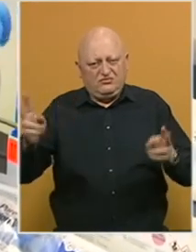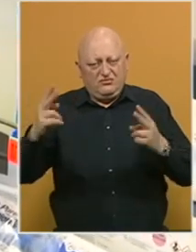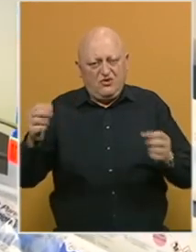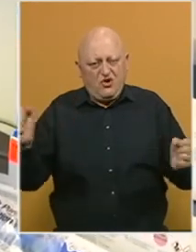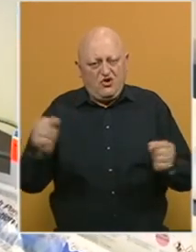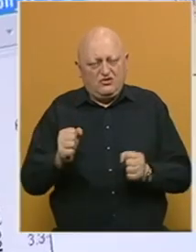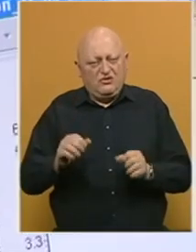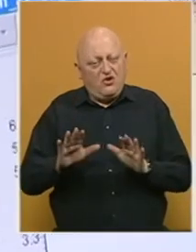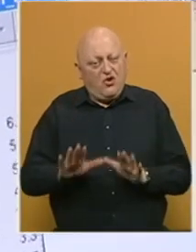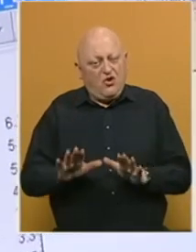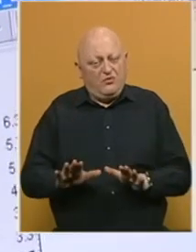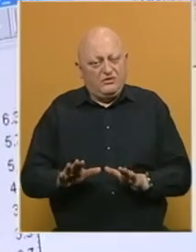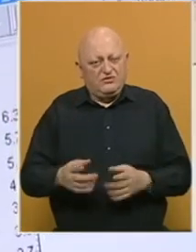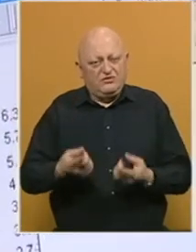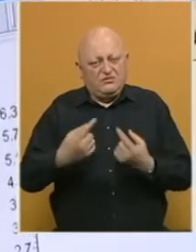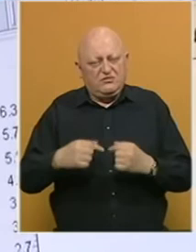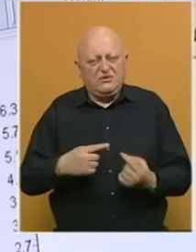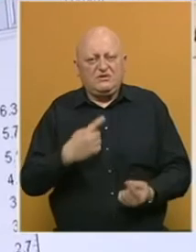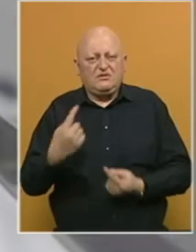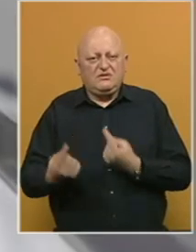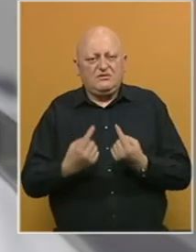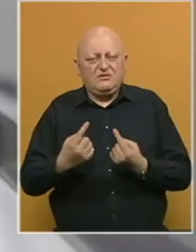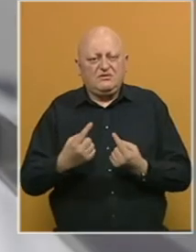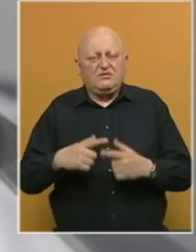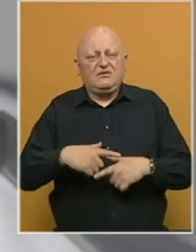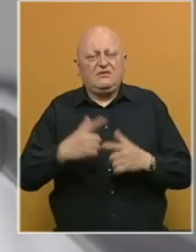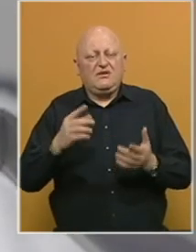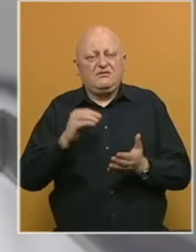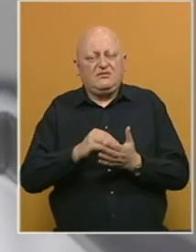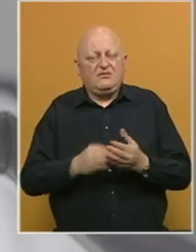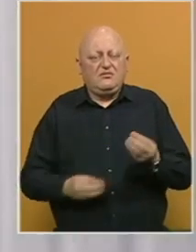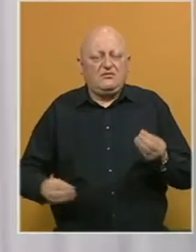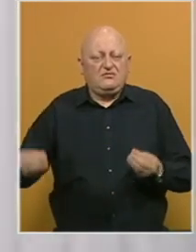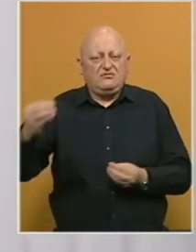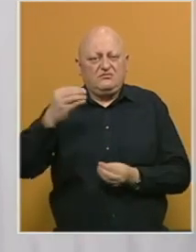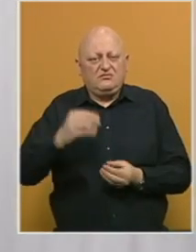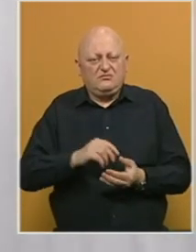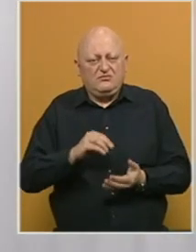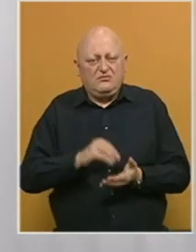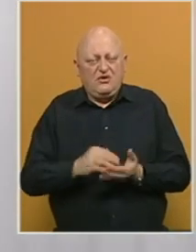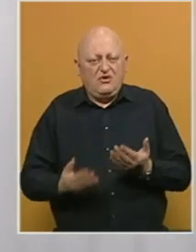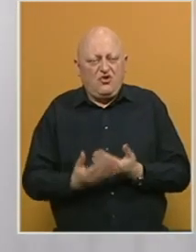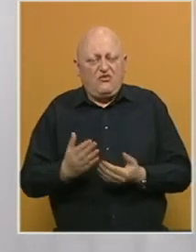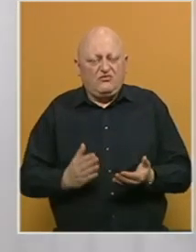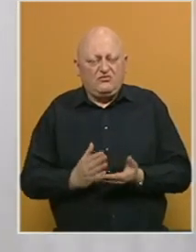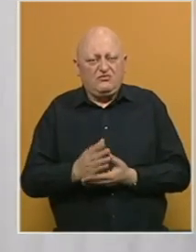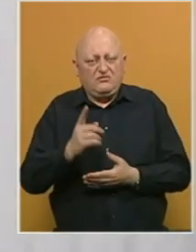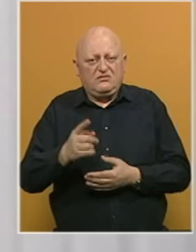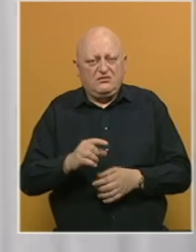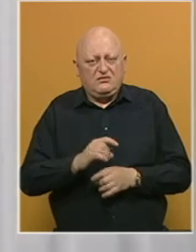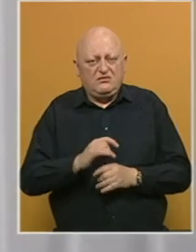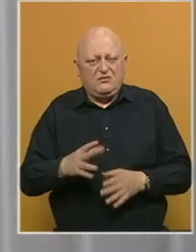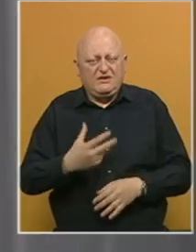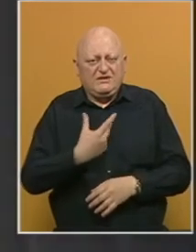ozbiljnost i opreznost, posebice u situaciji kada na dnevnoj razini bilježimo povećanje trocifrenih brojeva novih slučajeva i uz to bez